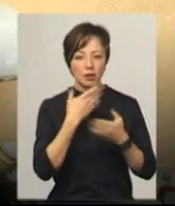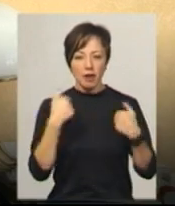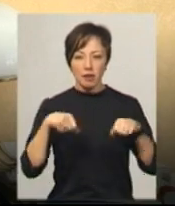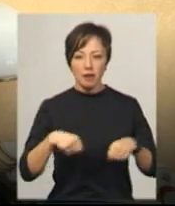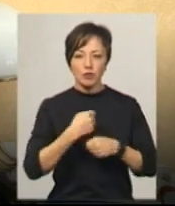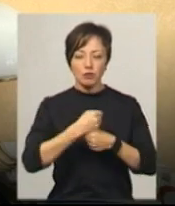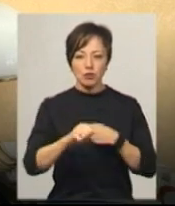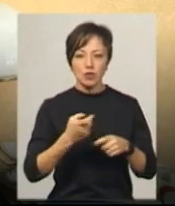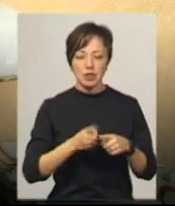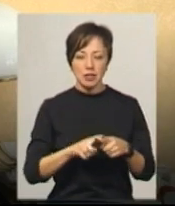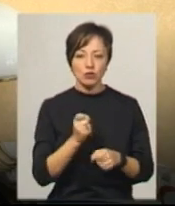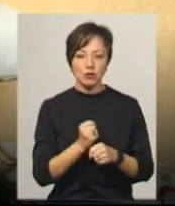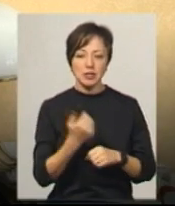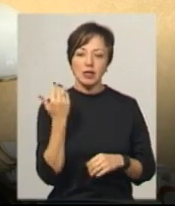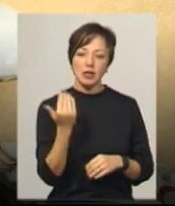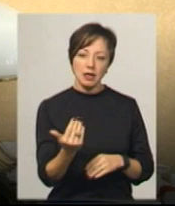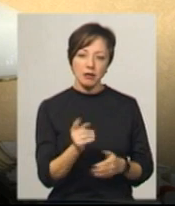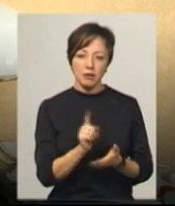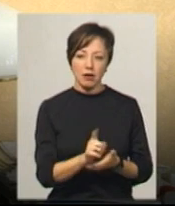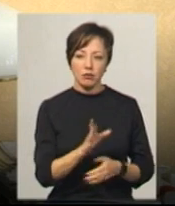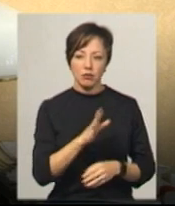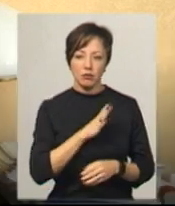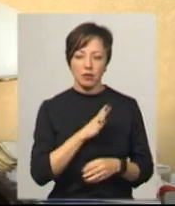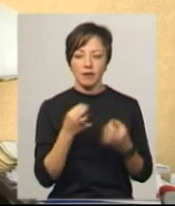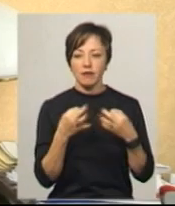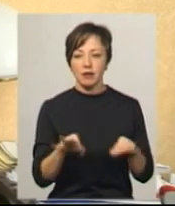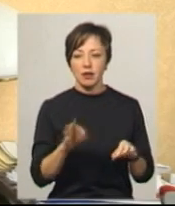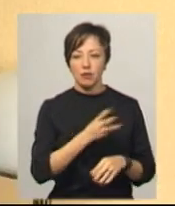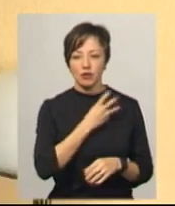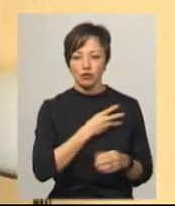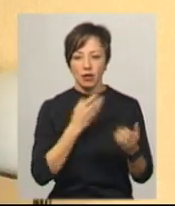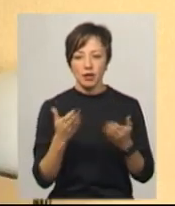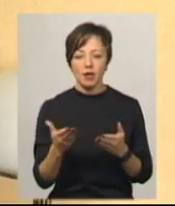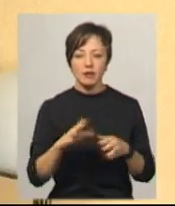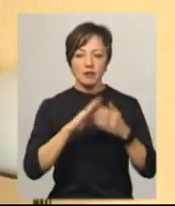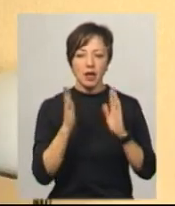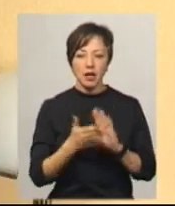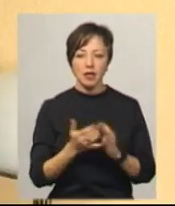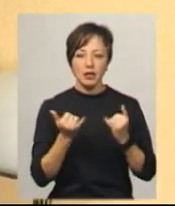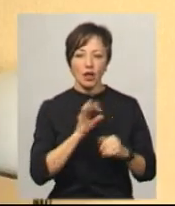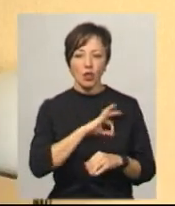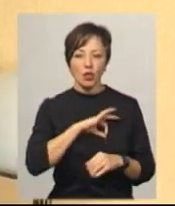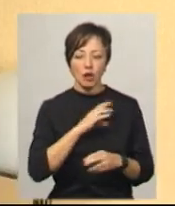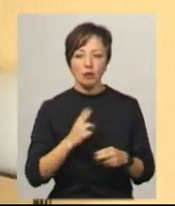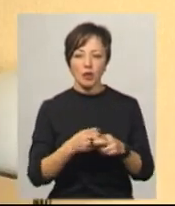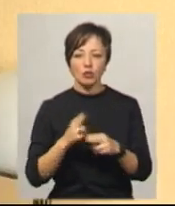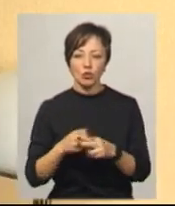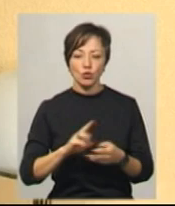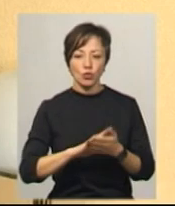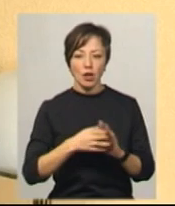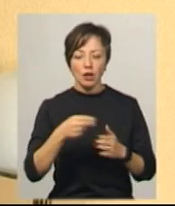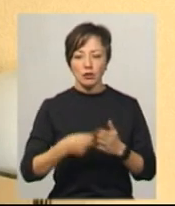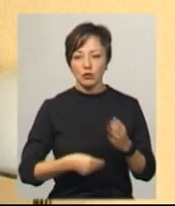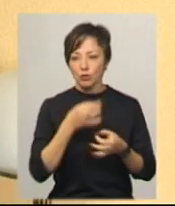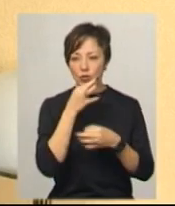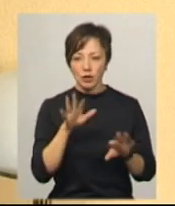примусити це зробити. Це їхнє має бути вільне бажання. Взагалі для нотаріусів перешкод для укладення будь